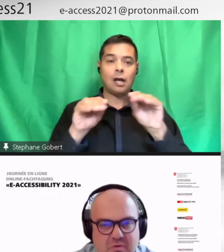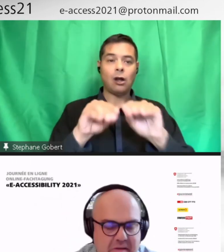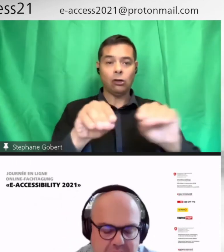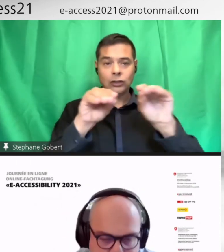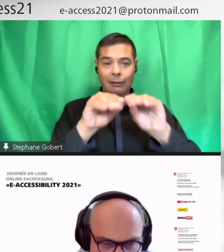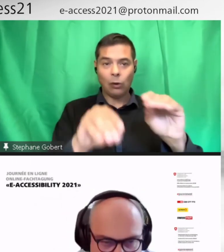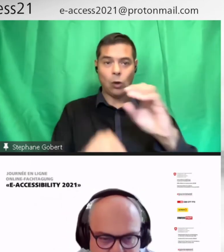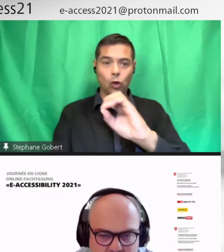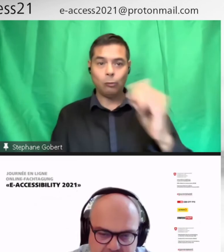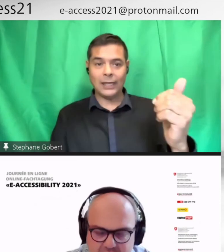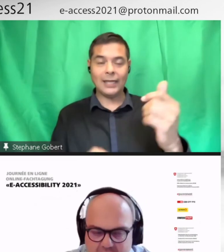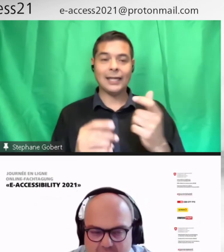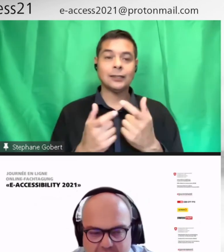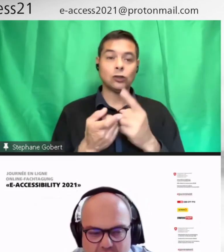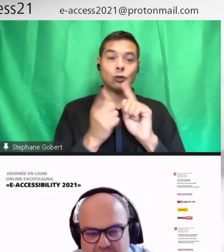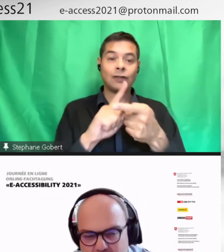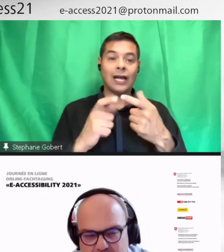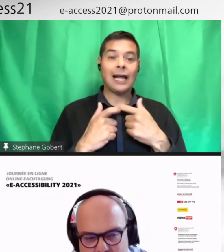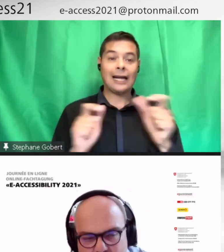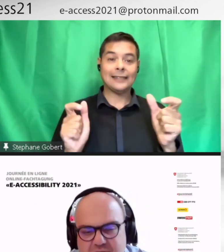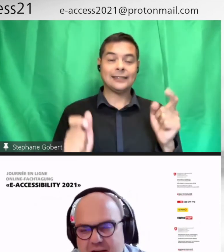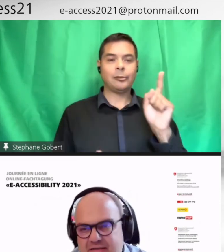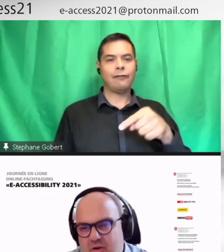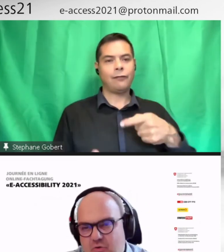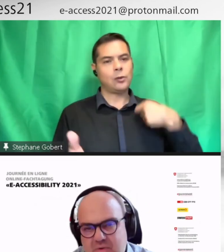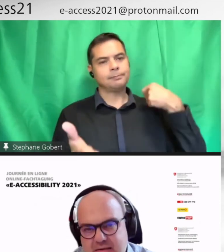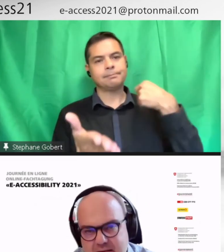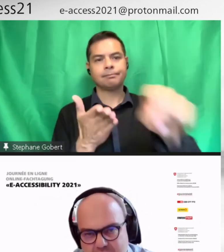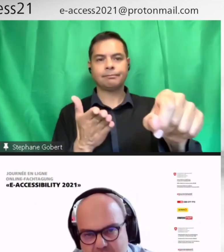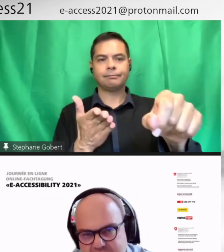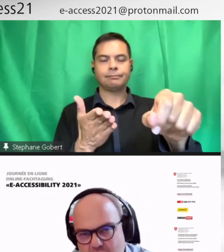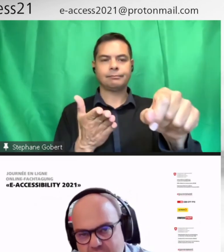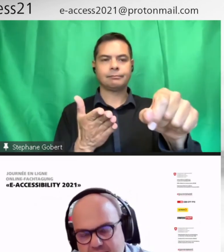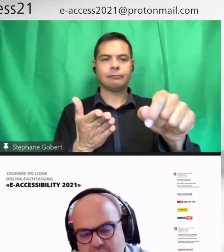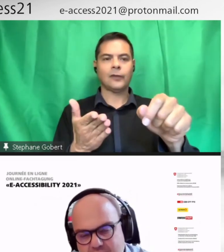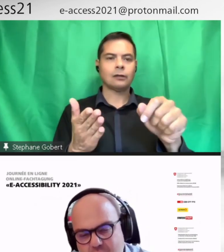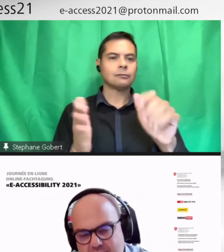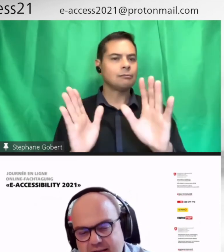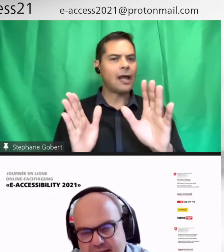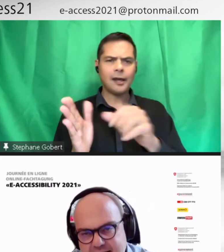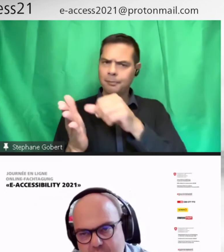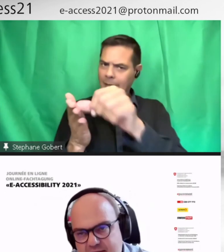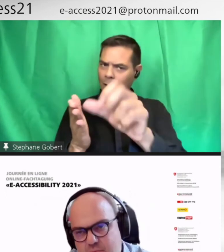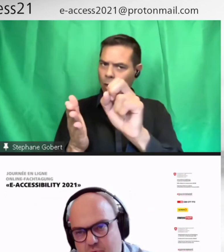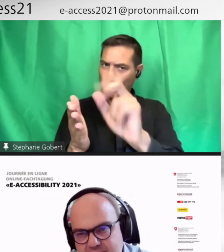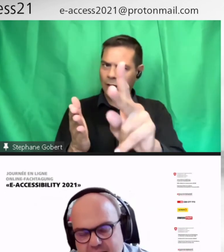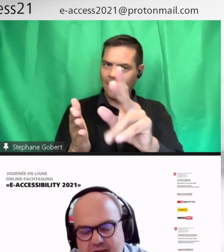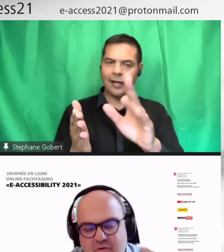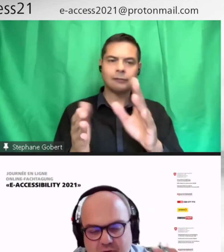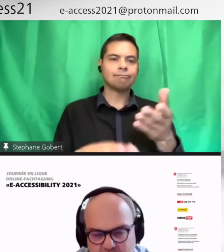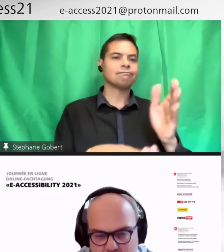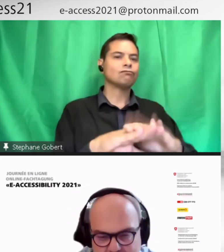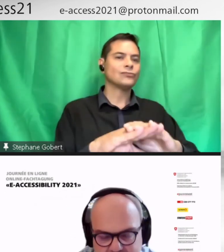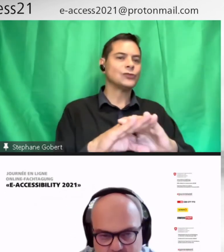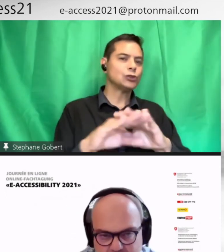Donc, c'est une évidence. Par contre, de'autre côté, on peut aussi faire des économies. Parce si on regarde à l'heure actuelle, qu'est-ce qui se passe pour des élèves qui ont des